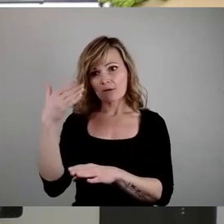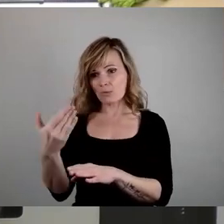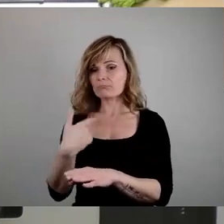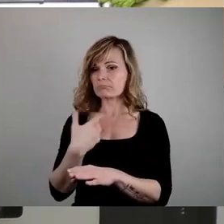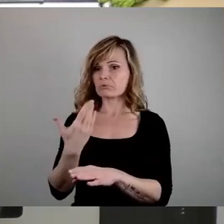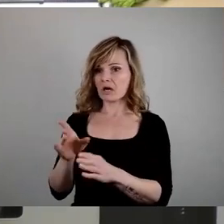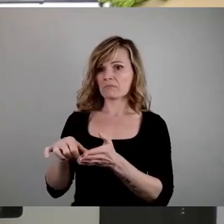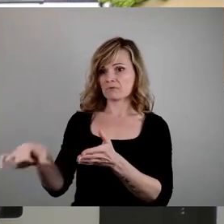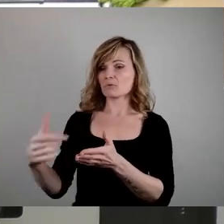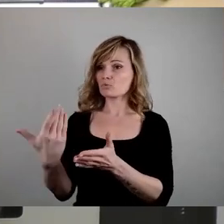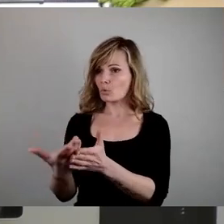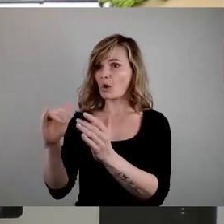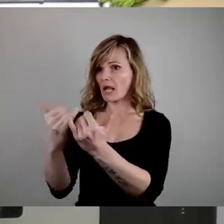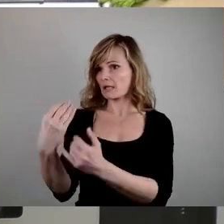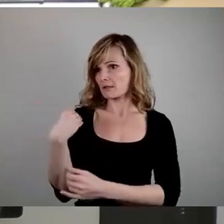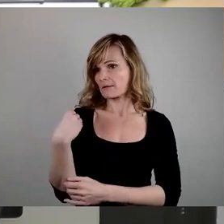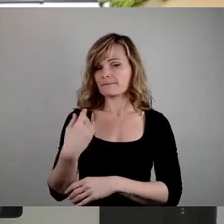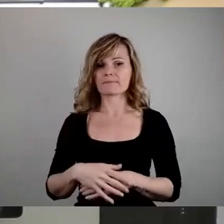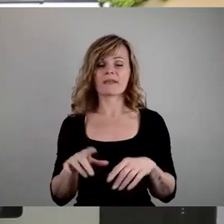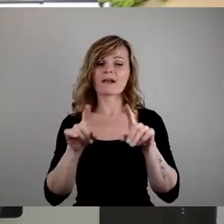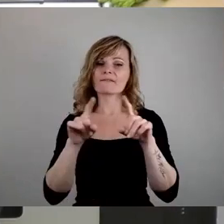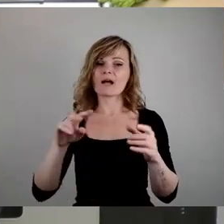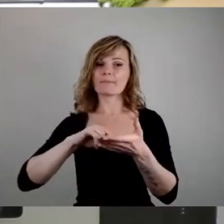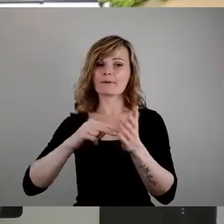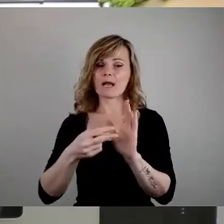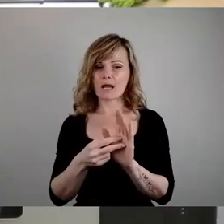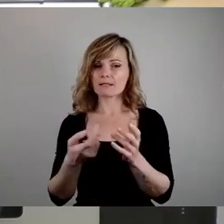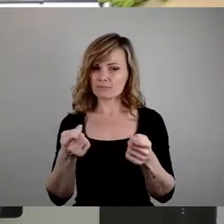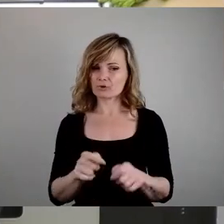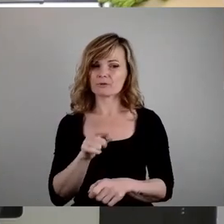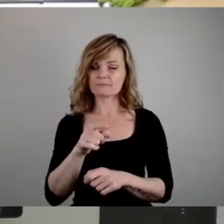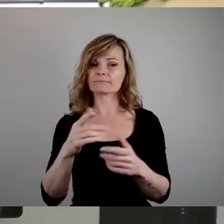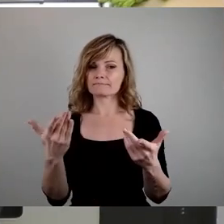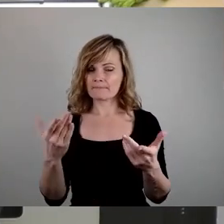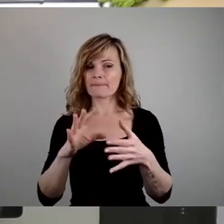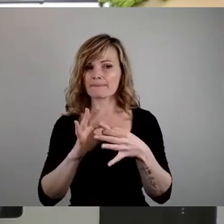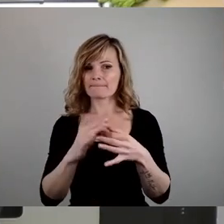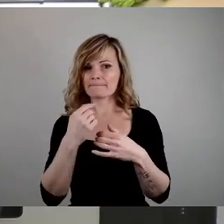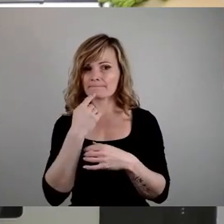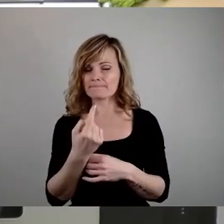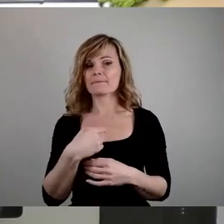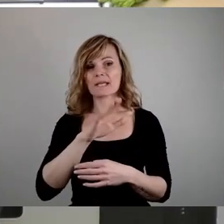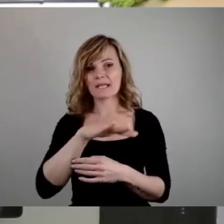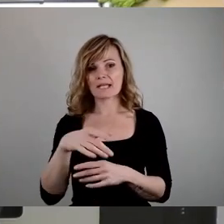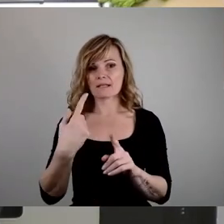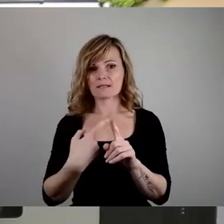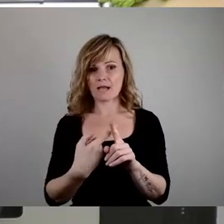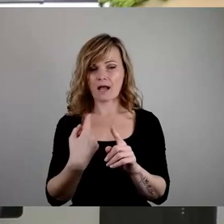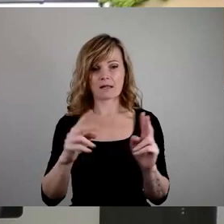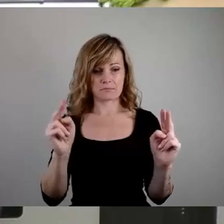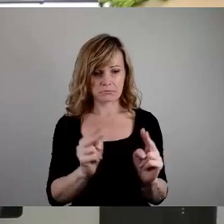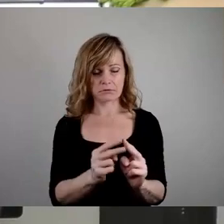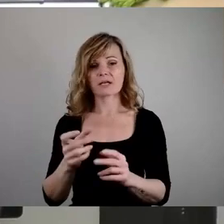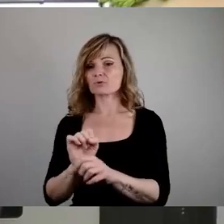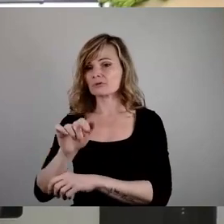Mit dem beschlossenen Fachplan Kita haben wir auch festgeschrieben, trotz sinkender Kinderzahlen nicht an Personal zu kürzen, sodass die Qualität der